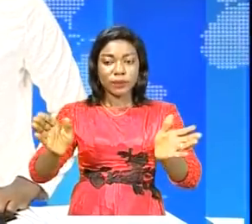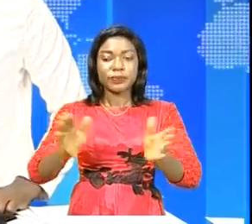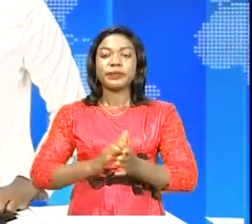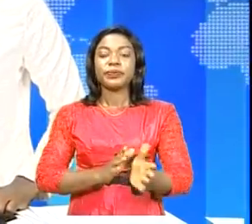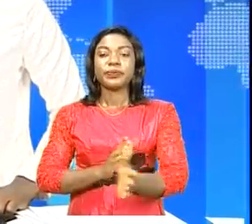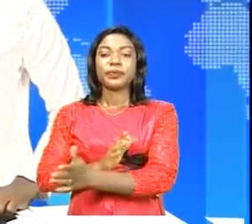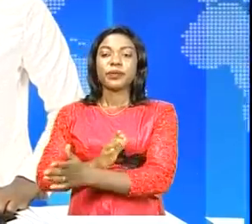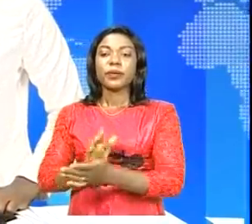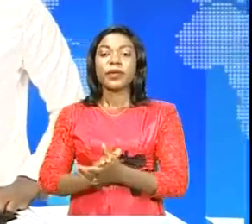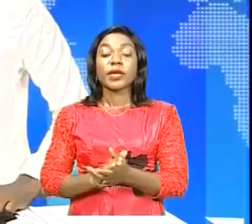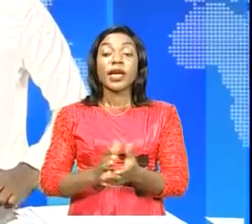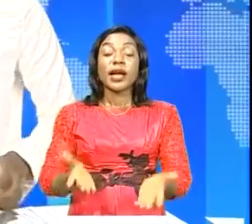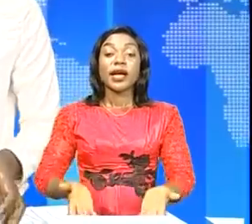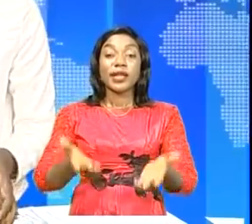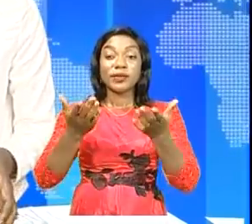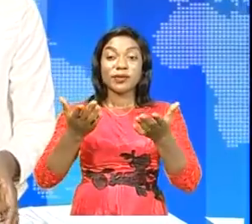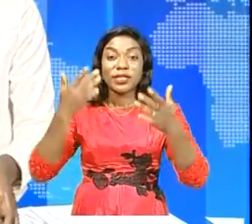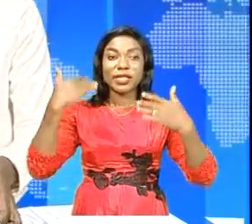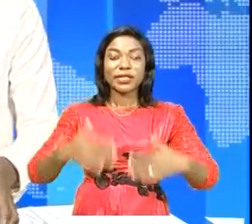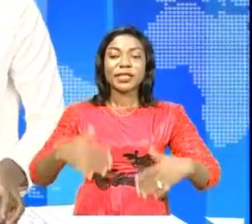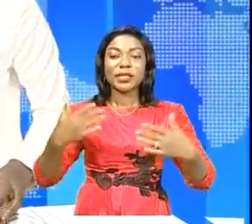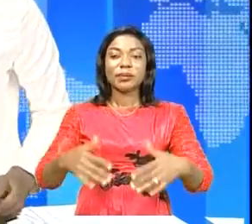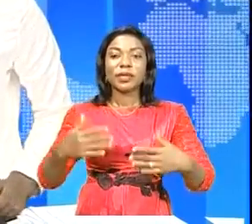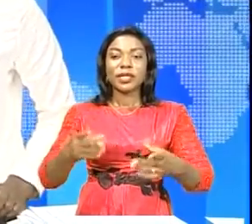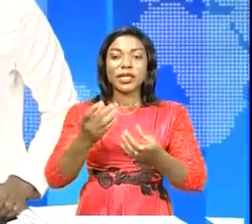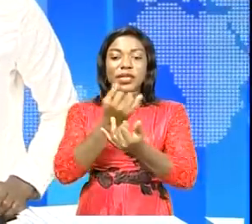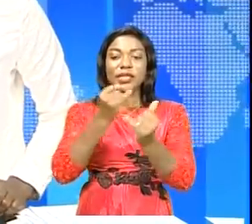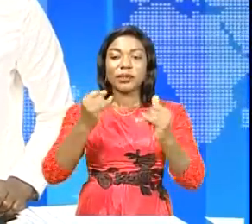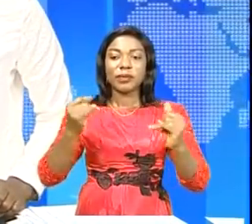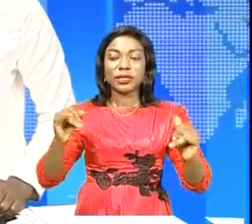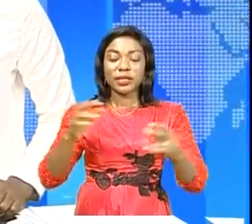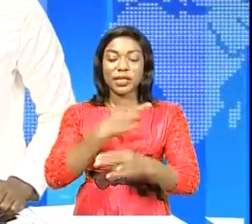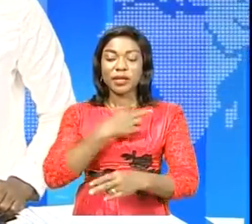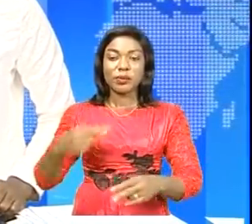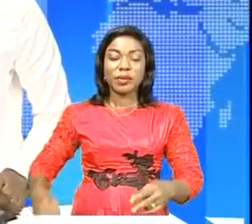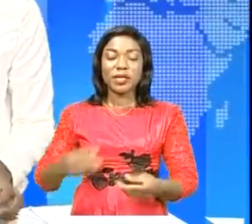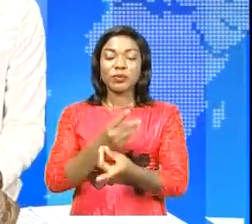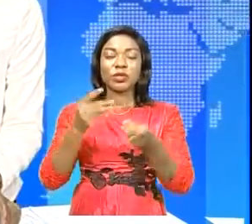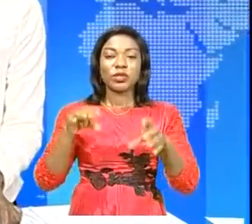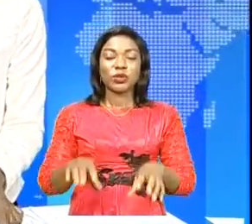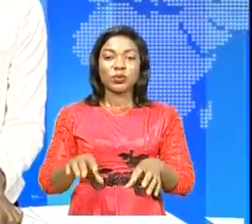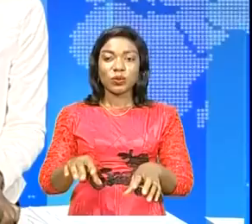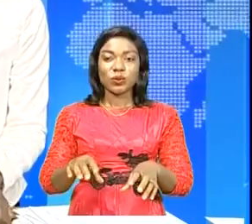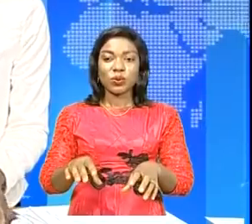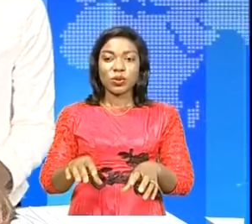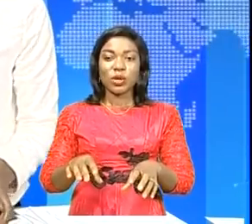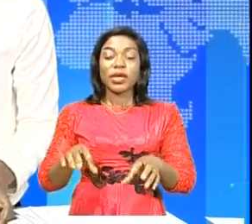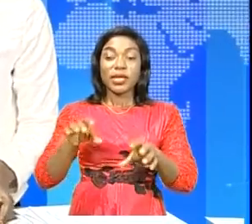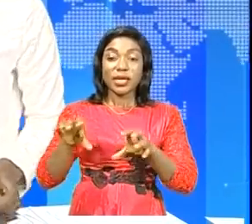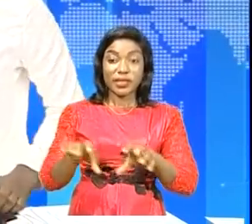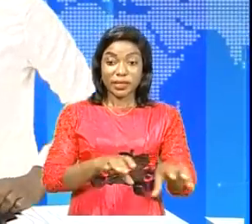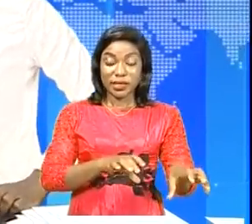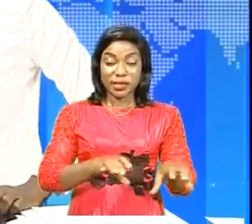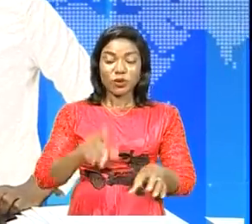à la veille de la célébration de l'indépendance de la République démocratique du Congo il y a des acteurs qui